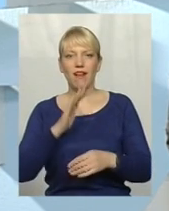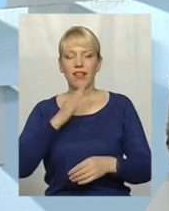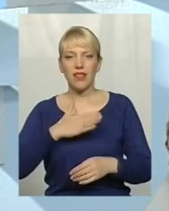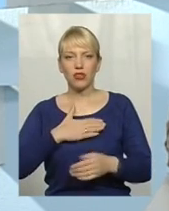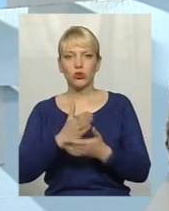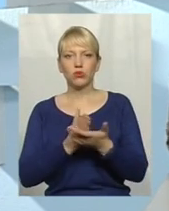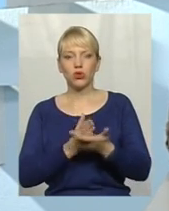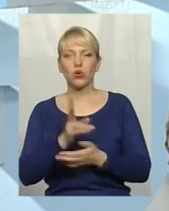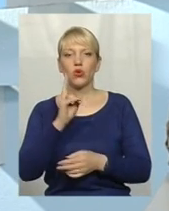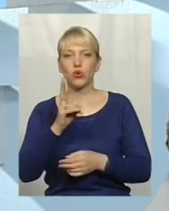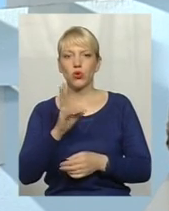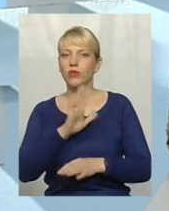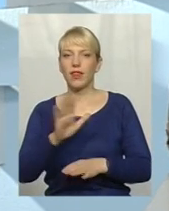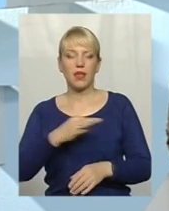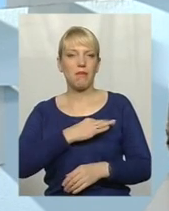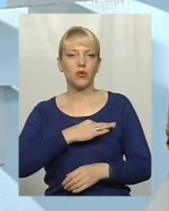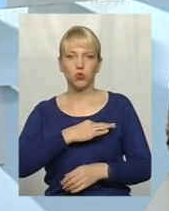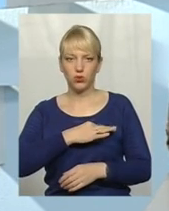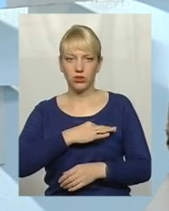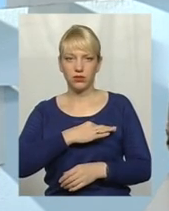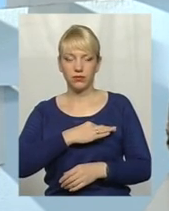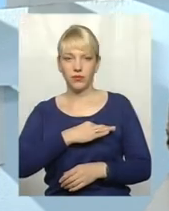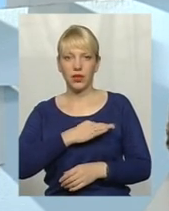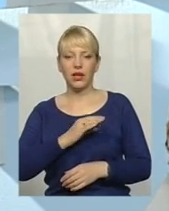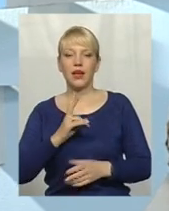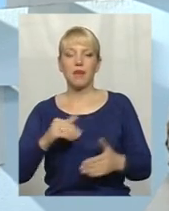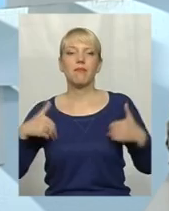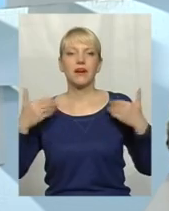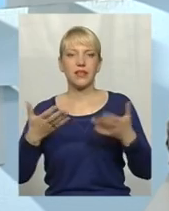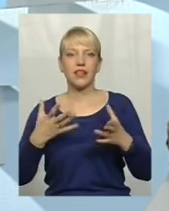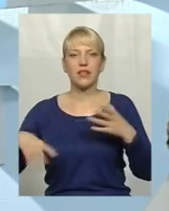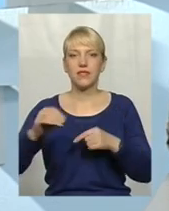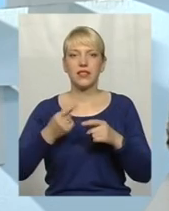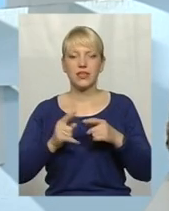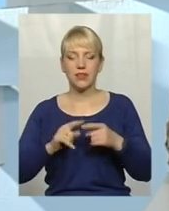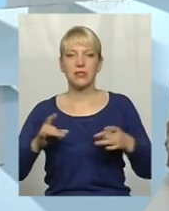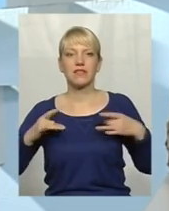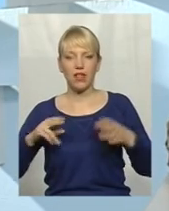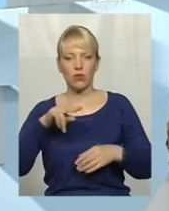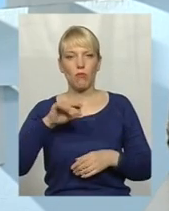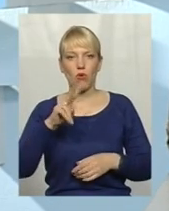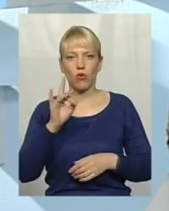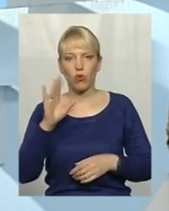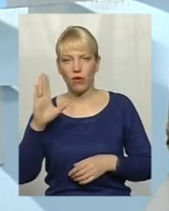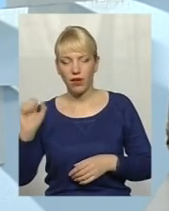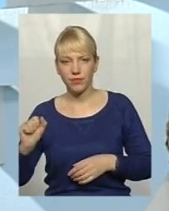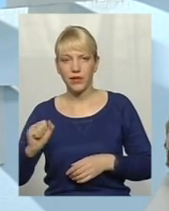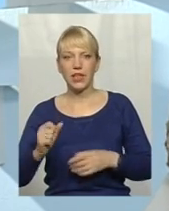всіх, хто небайдужні, і привітати всіх цим святом покрова, привітати всіх святом